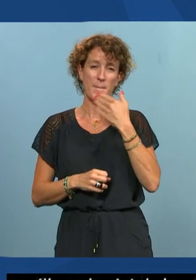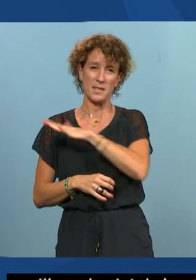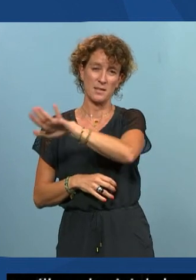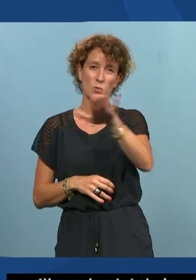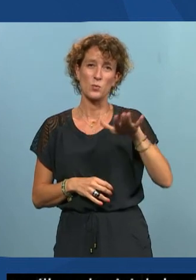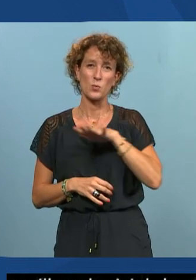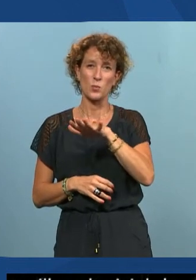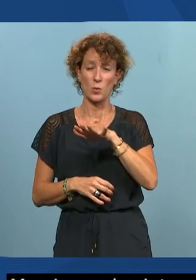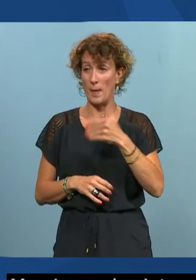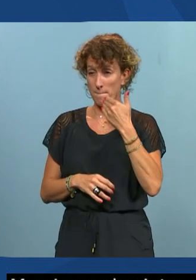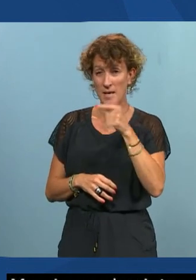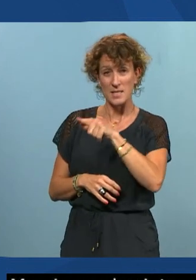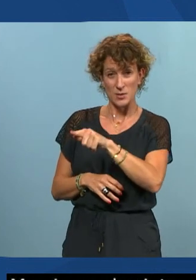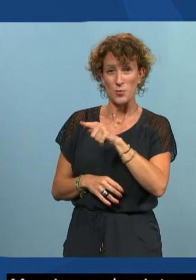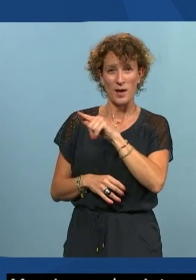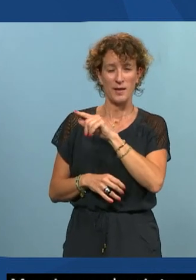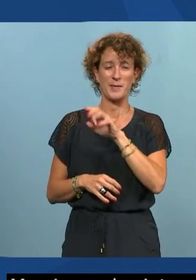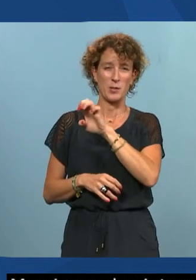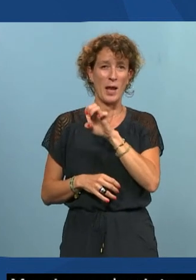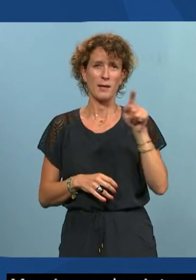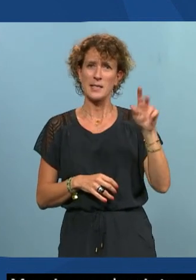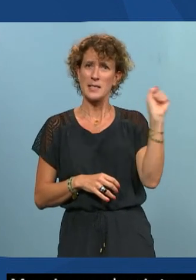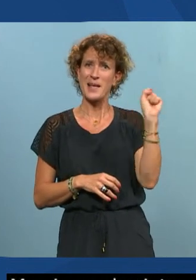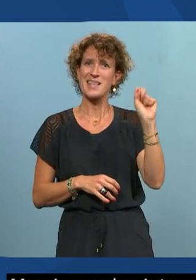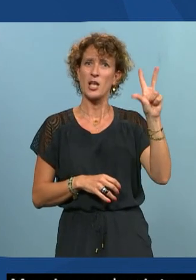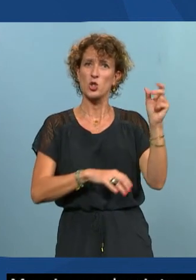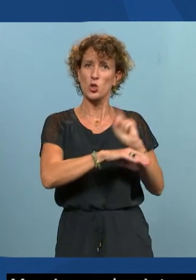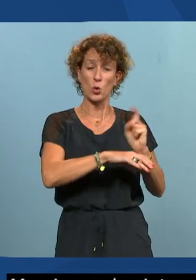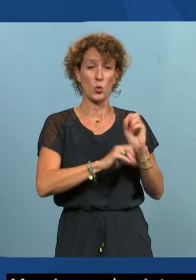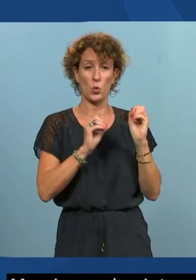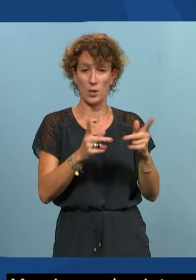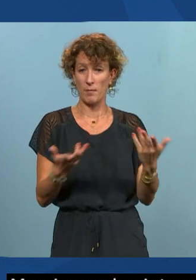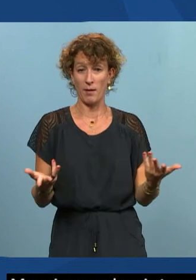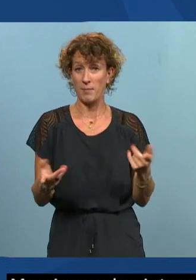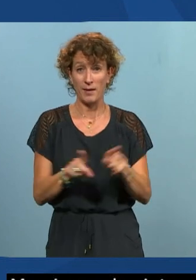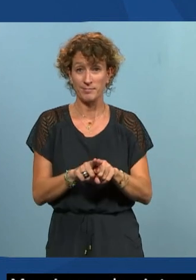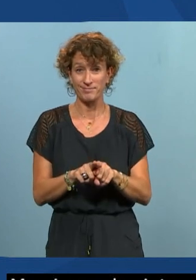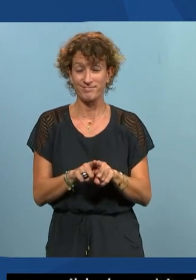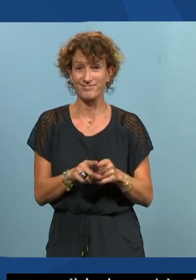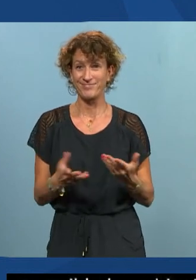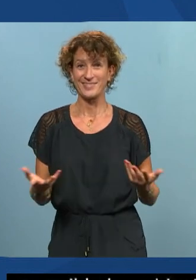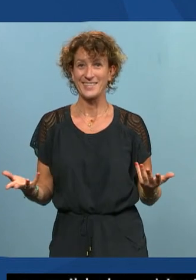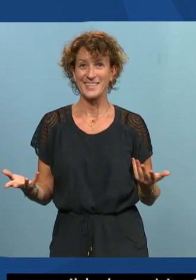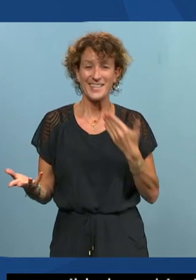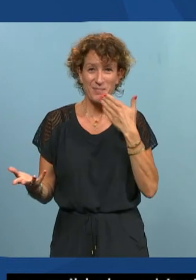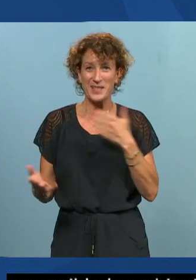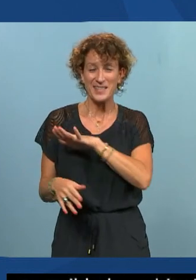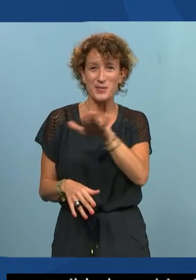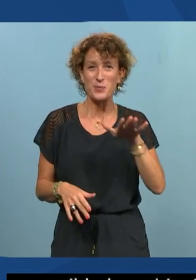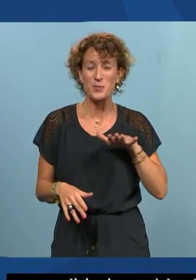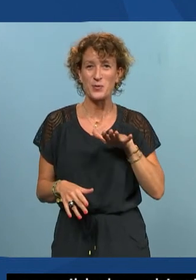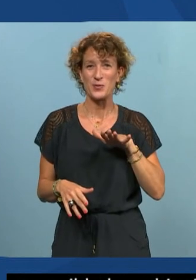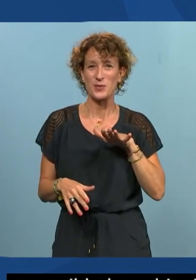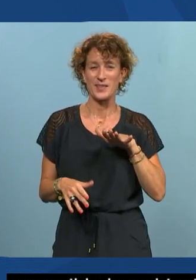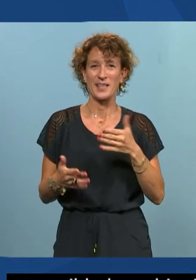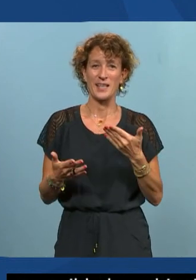merci à toi Emmanuel Sébastien 30 secondes 30 secondes la même chose merci à tout le monde mais surtout